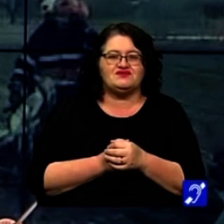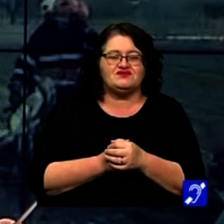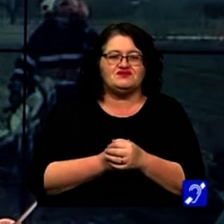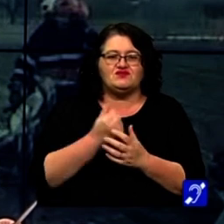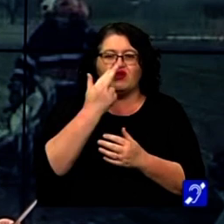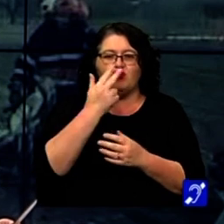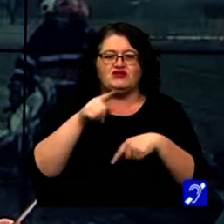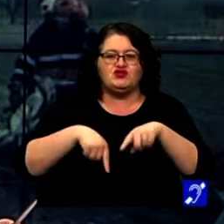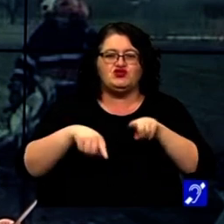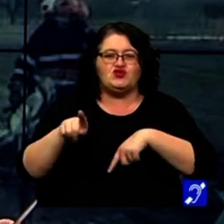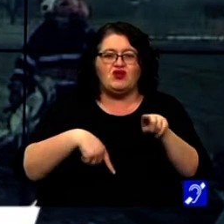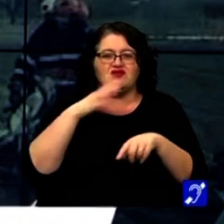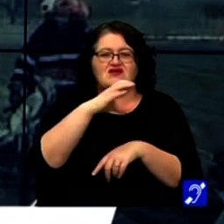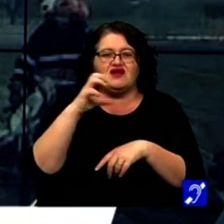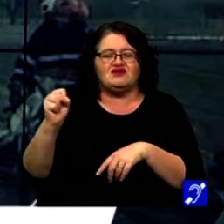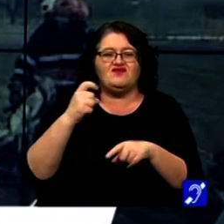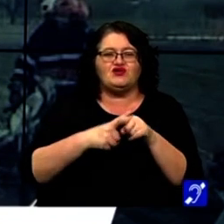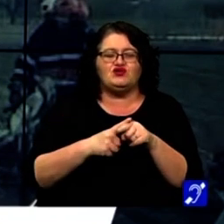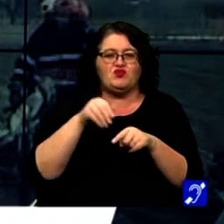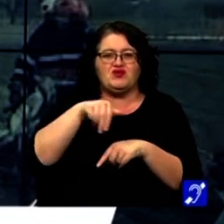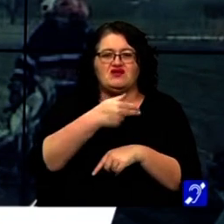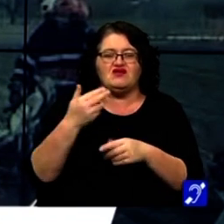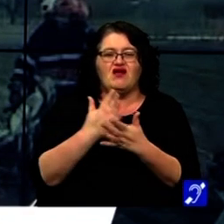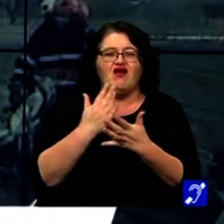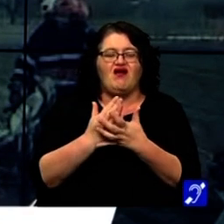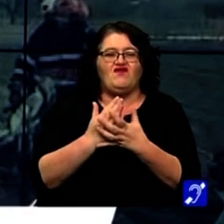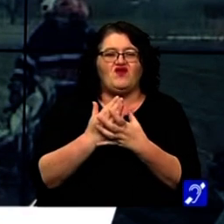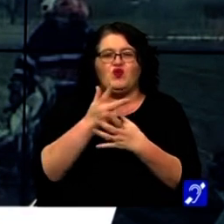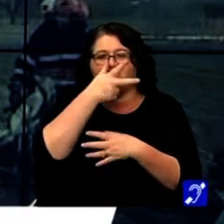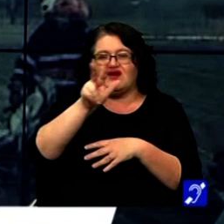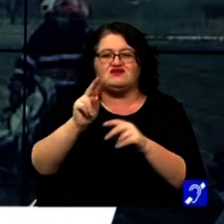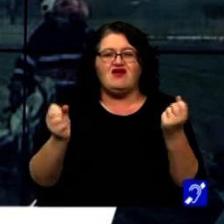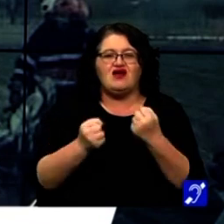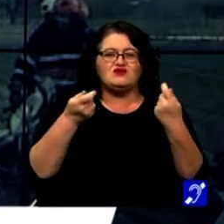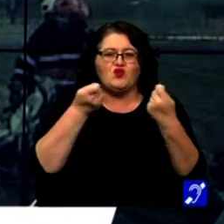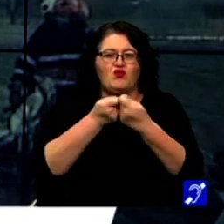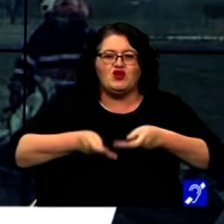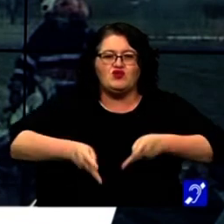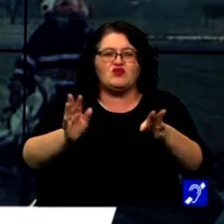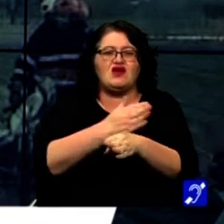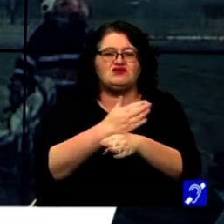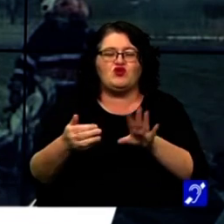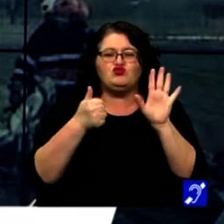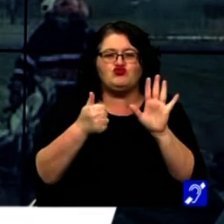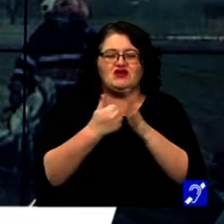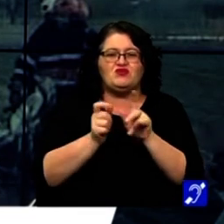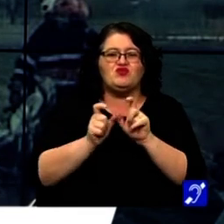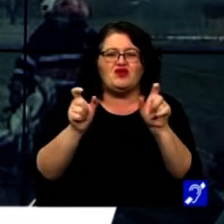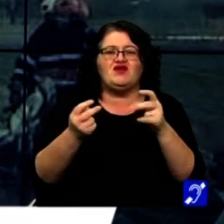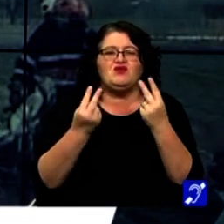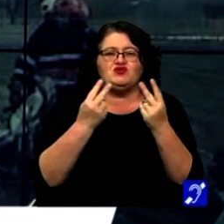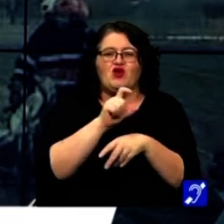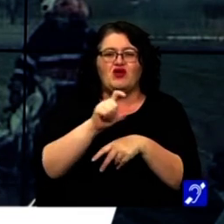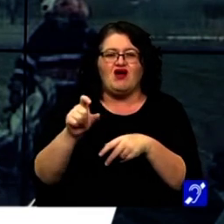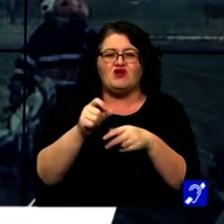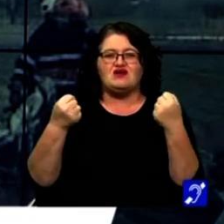Polițiștii rutieri din Caraș-Severin și Mehedinți au desfășurat timp de trei zile acțiuni comune pe drumul național 6 pentru prevenirea principalelor